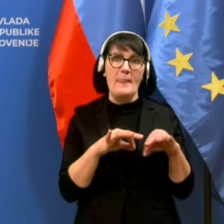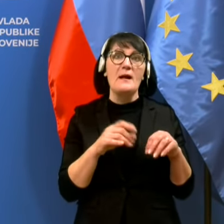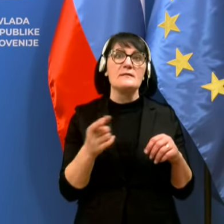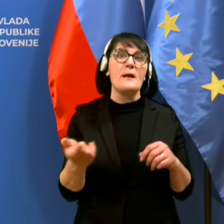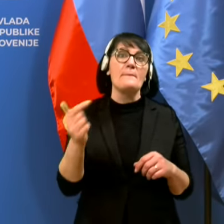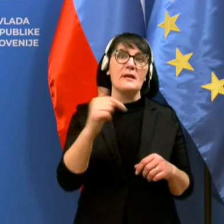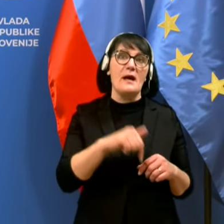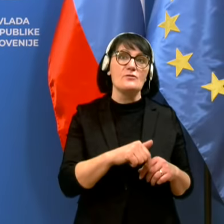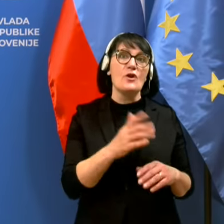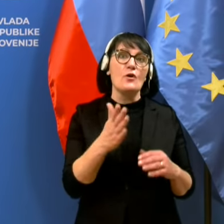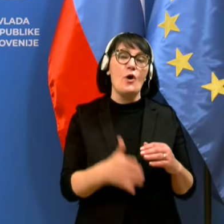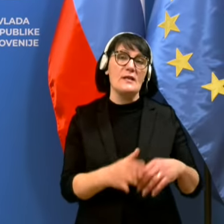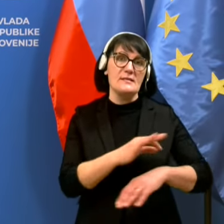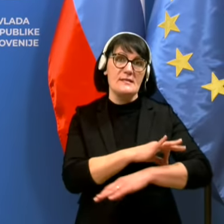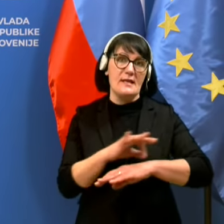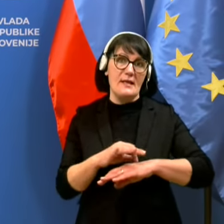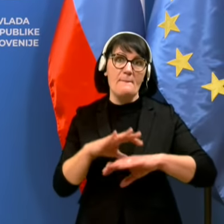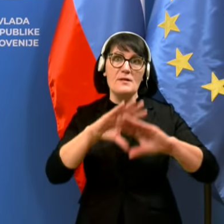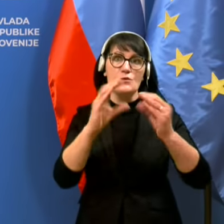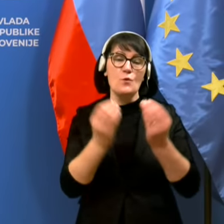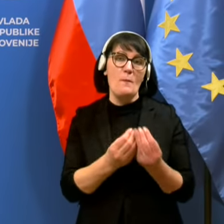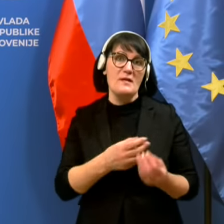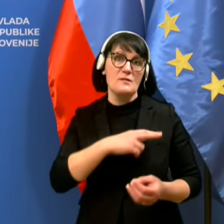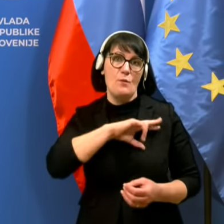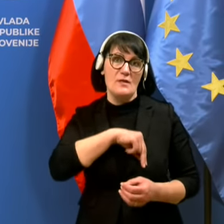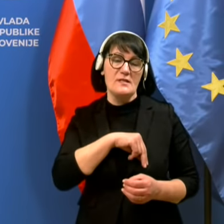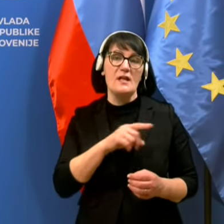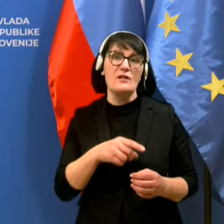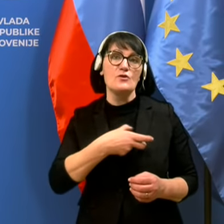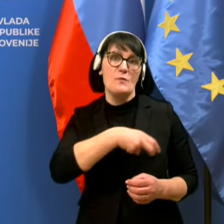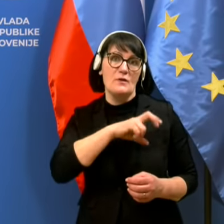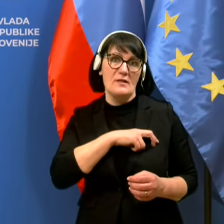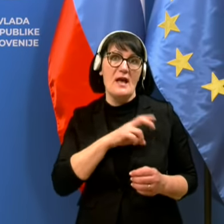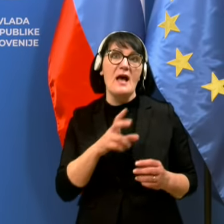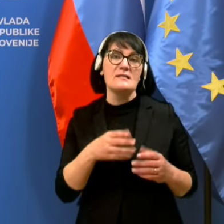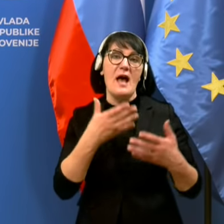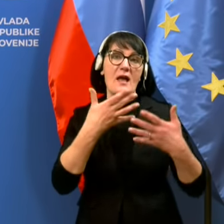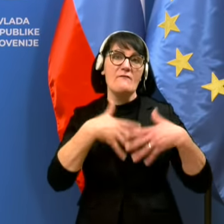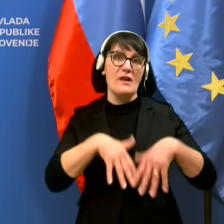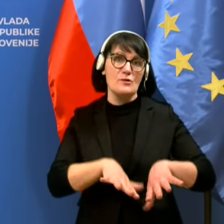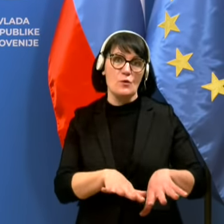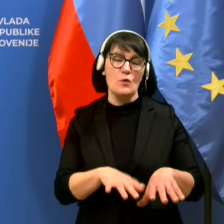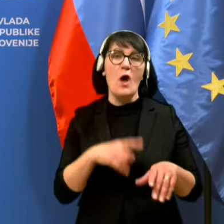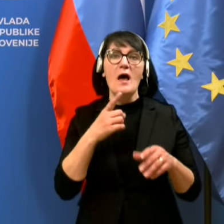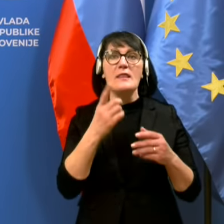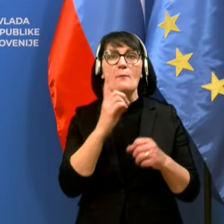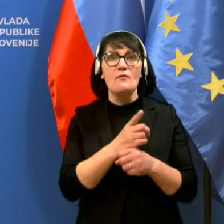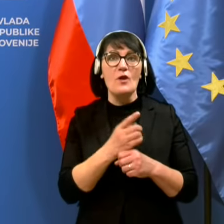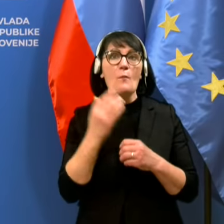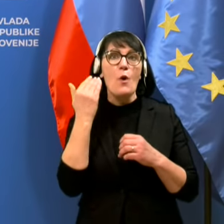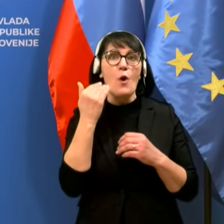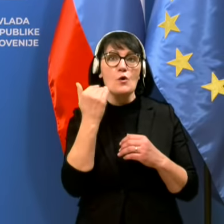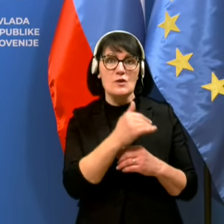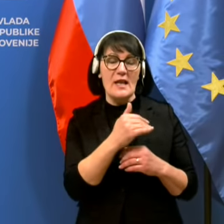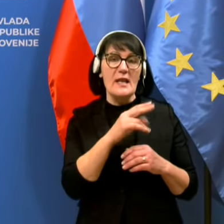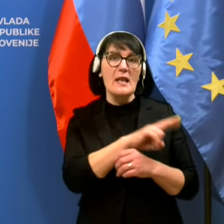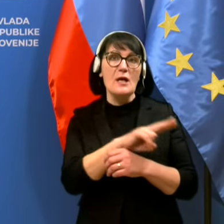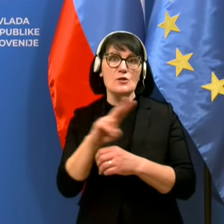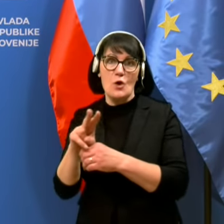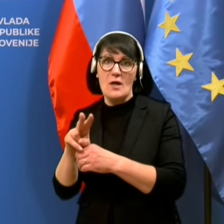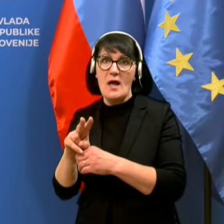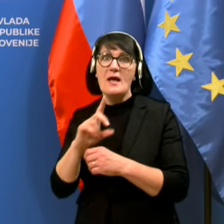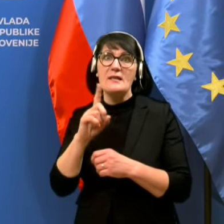prihajajoči konec sedna pa skupaj s policijo ter inšpektoratom za infrastrukturo napovedujemo postren nadzor na